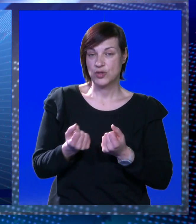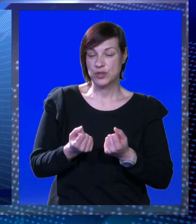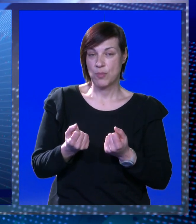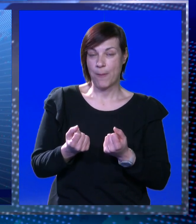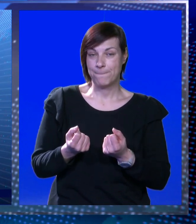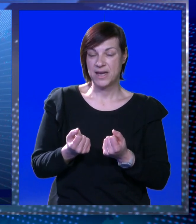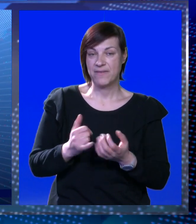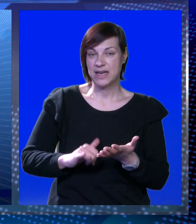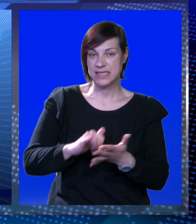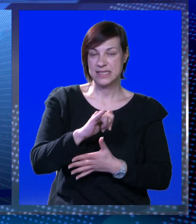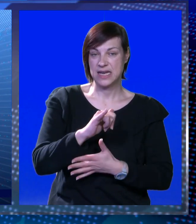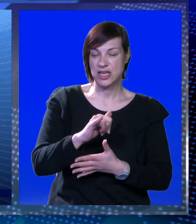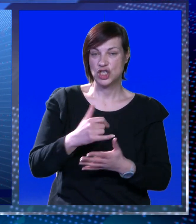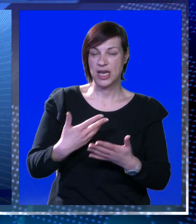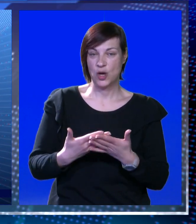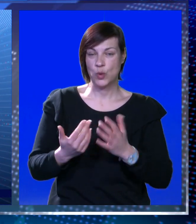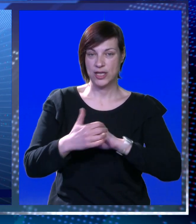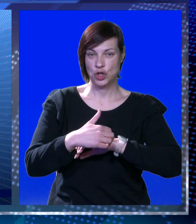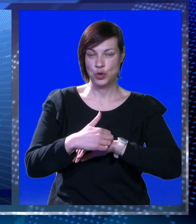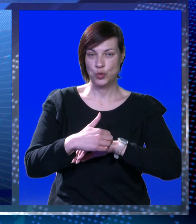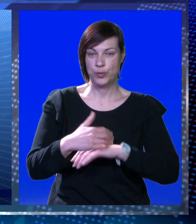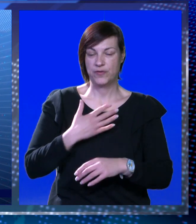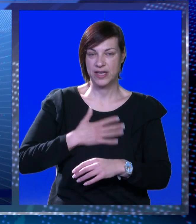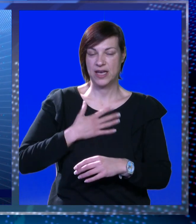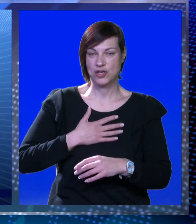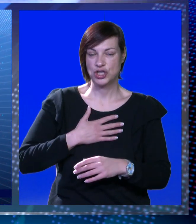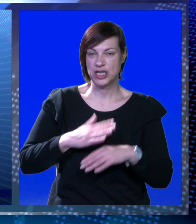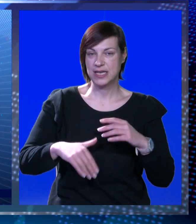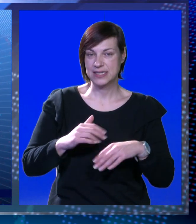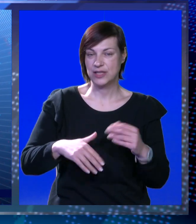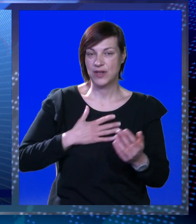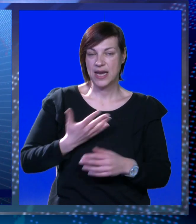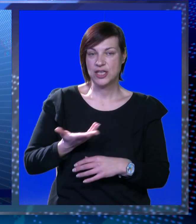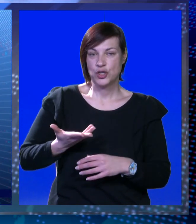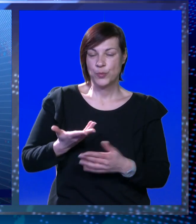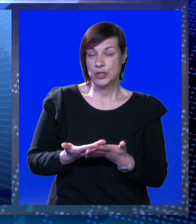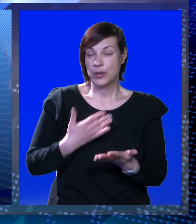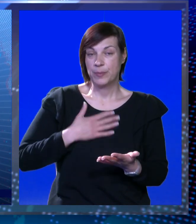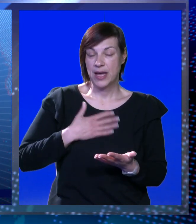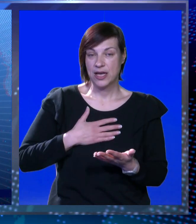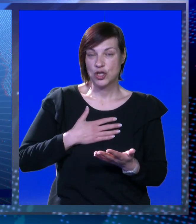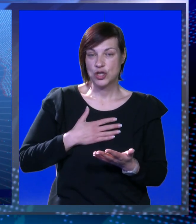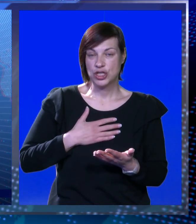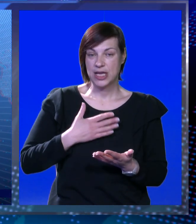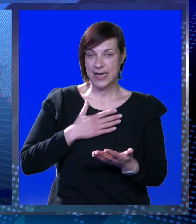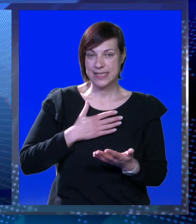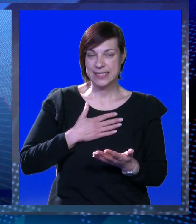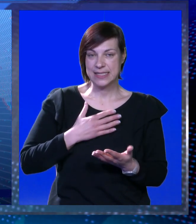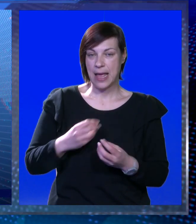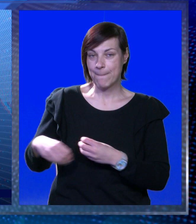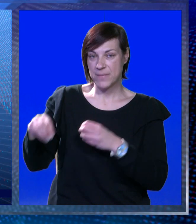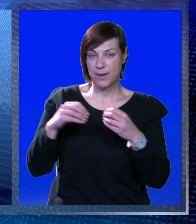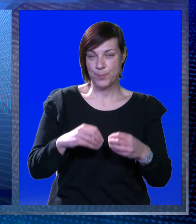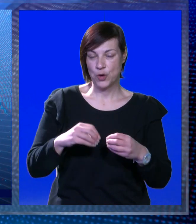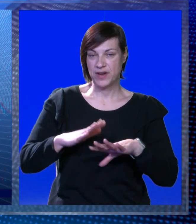preveli iz zračne luke do Dubrovnika, on želi, ako je zadovoljan našom uslugom, ako želi s nama